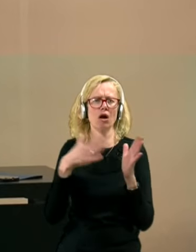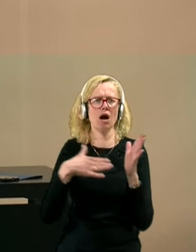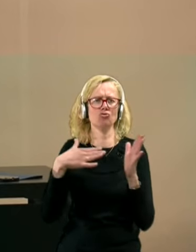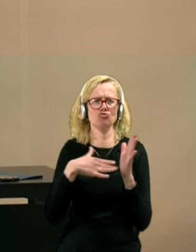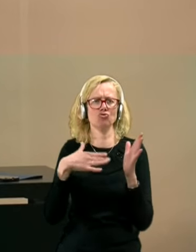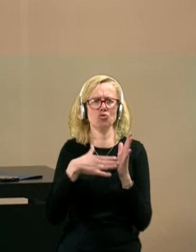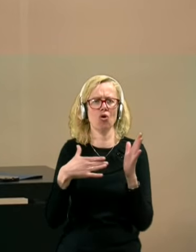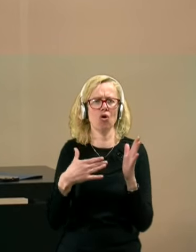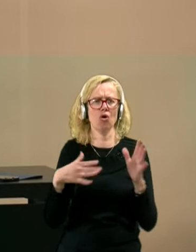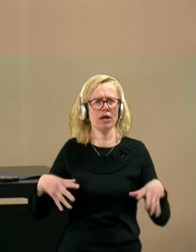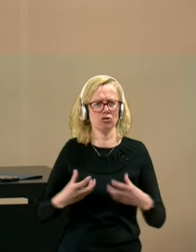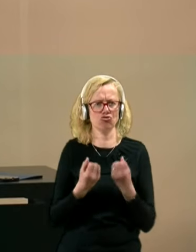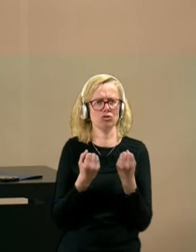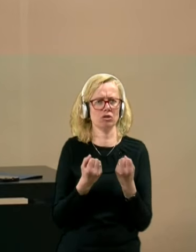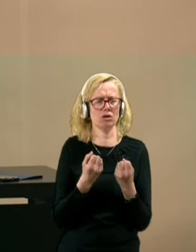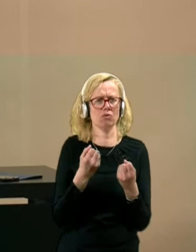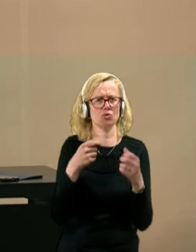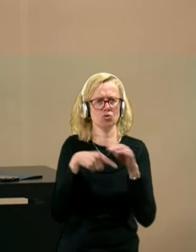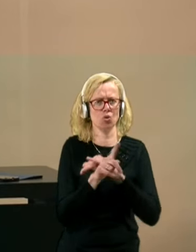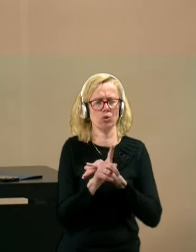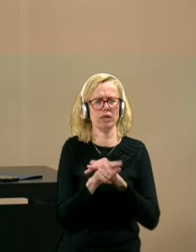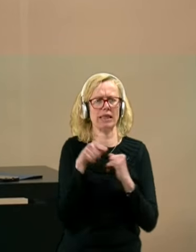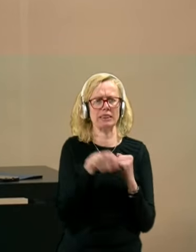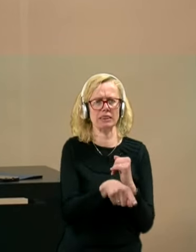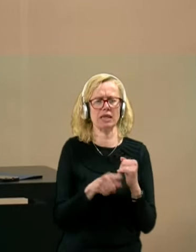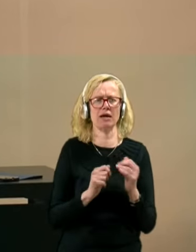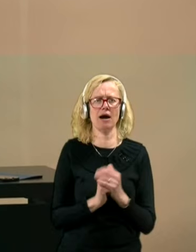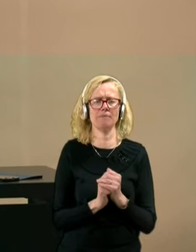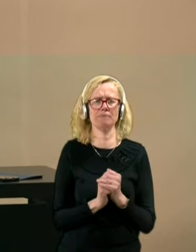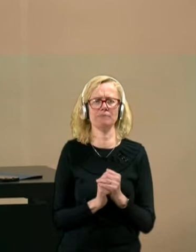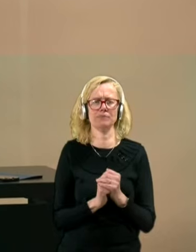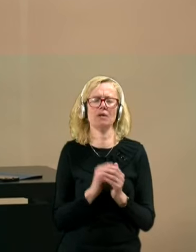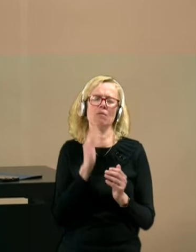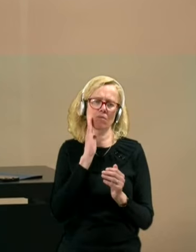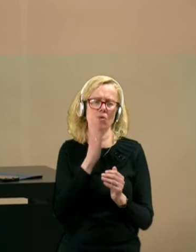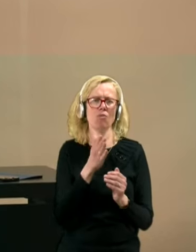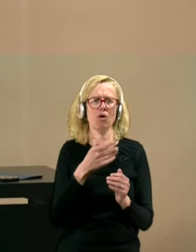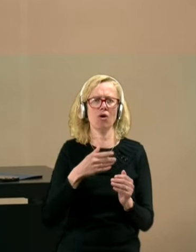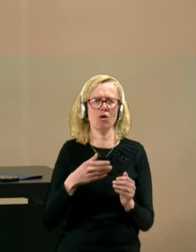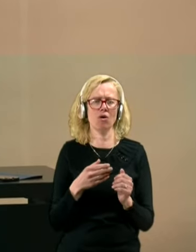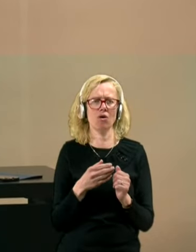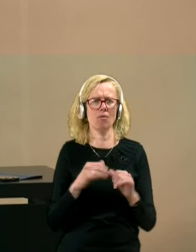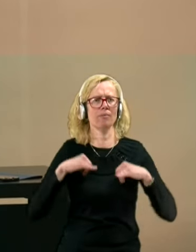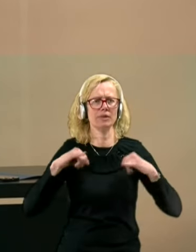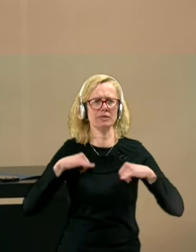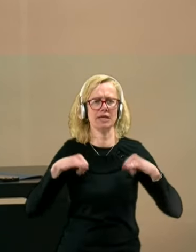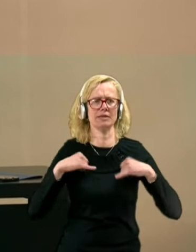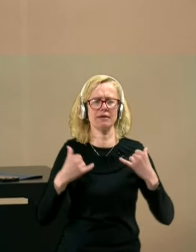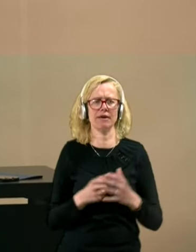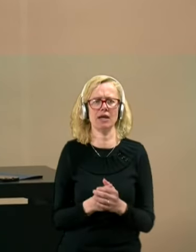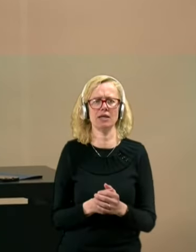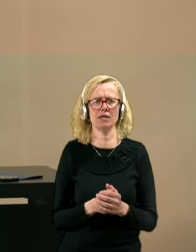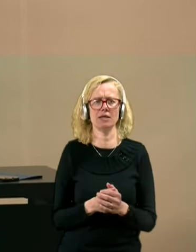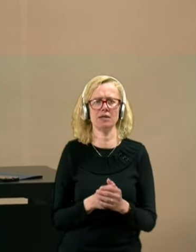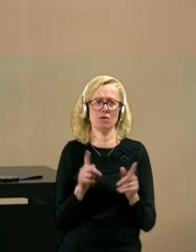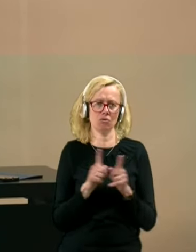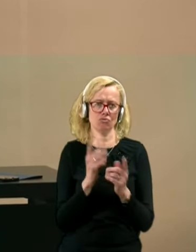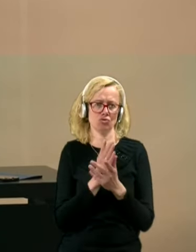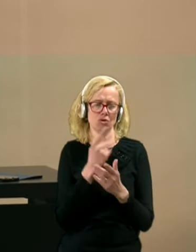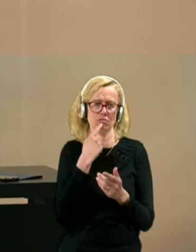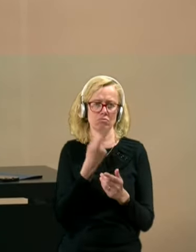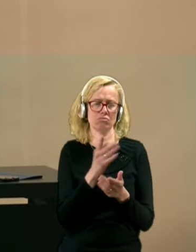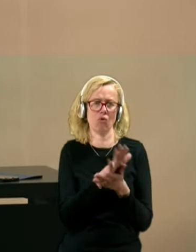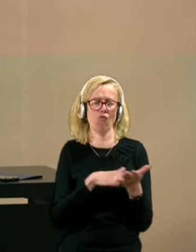rešitev znotraj tega, pa se bomo, vsi bomo prizadevali, kot sem že v vodom